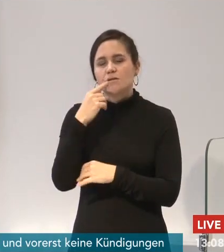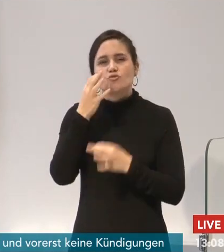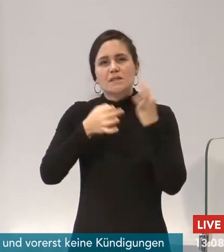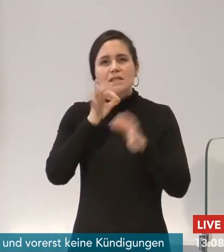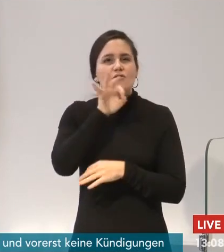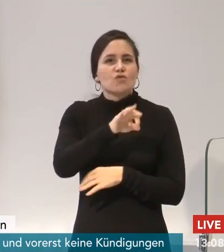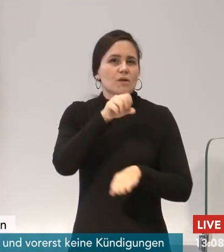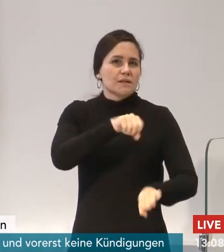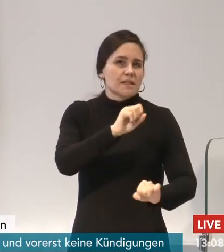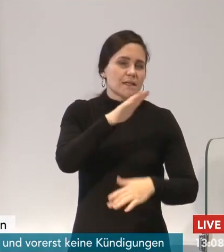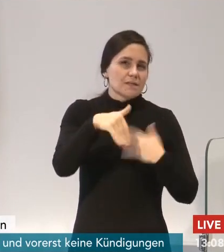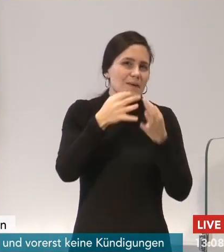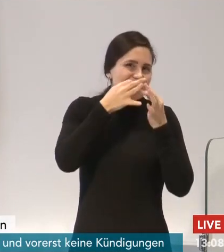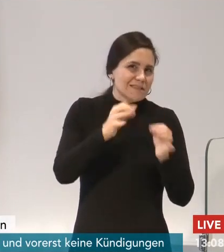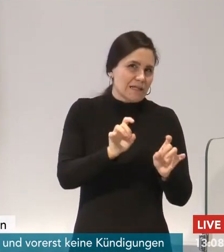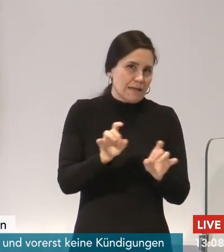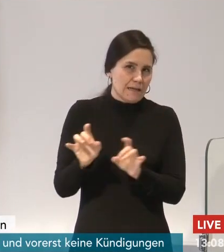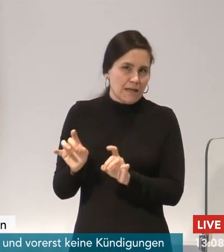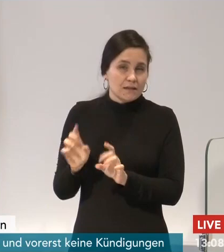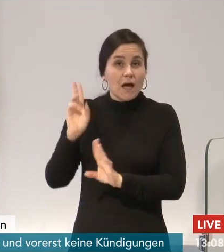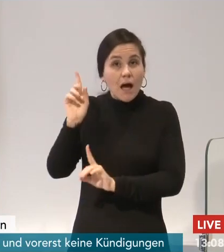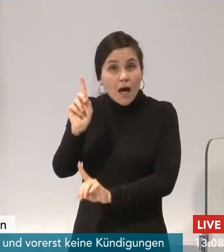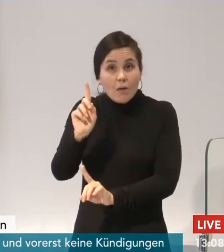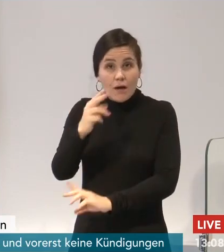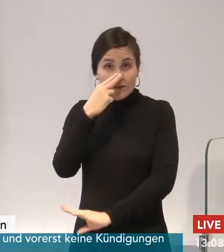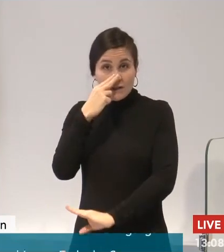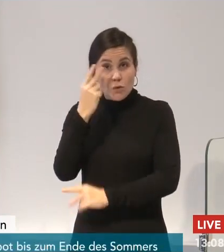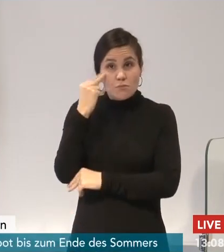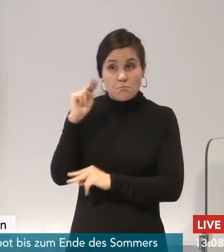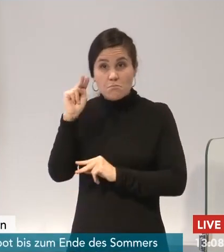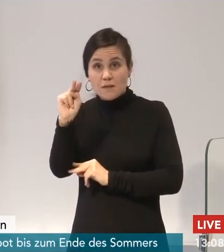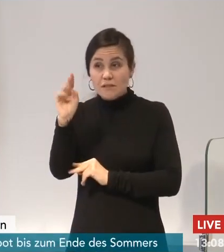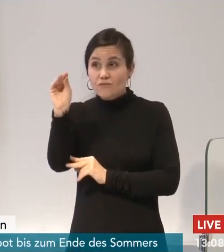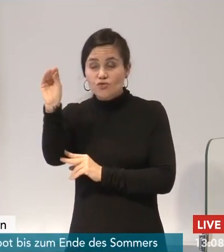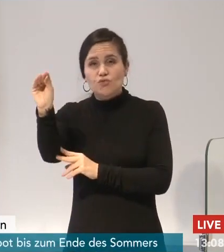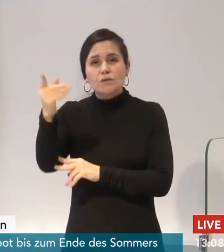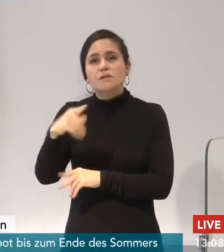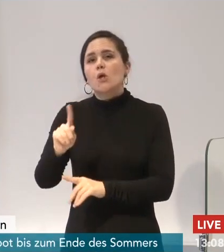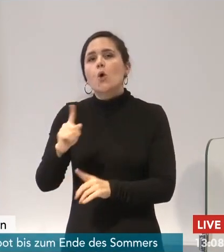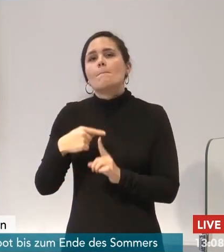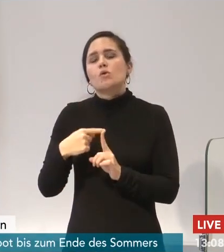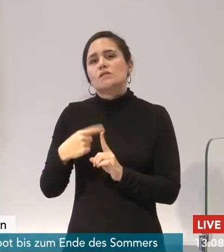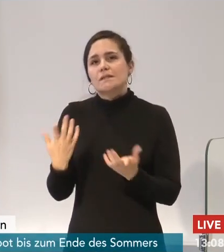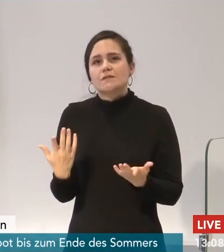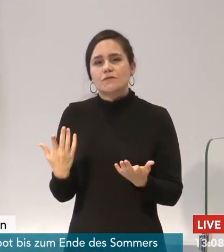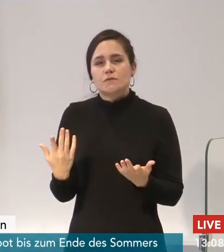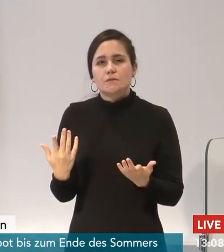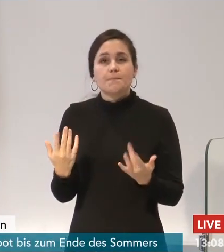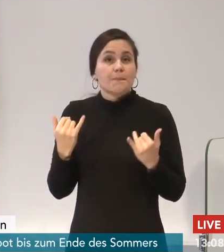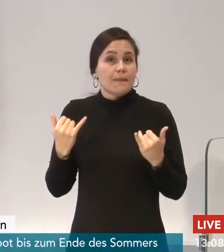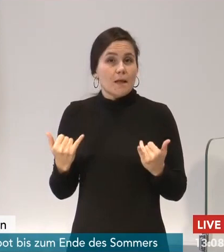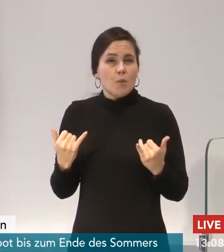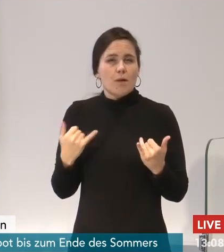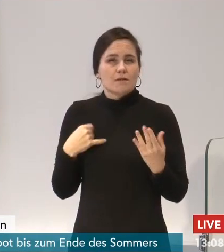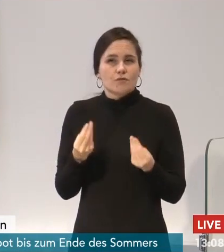die Perspektive bleibt nach wie vor eine gute. Dass wir nämlich davon ausgehen, dass insbesondere im zweiten Quartal wir mit